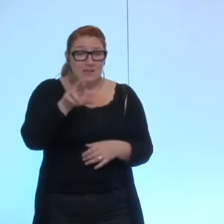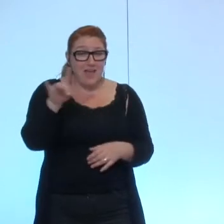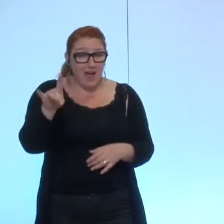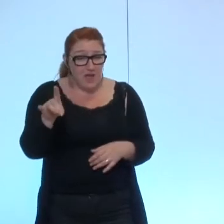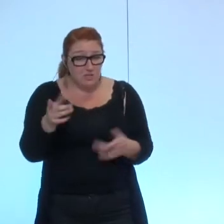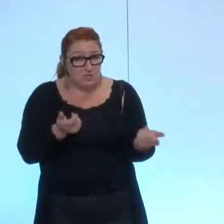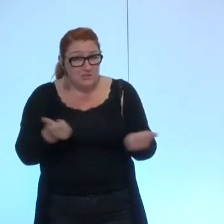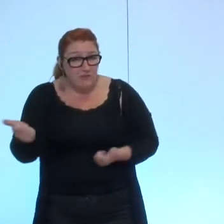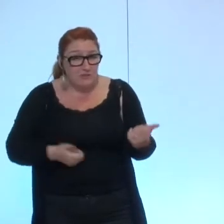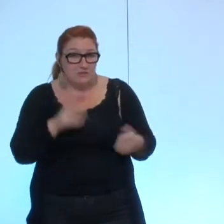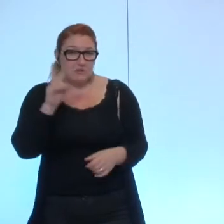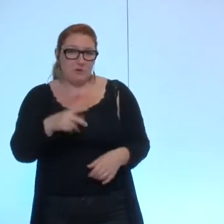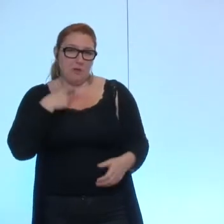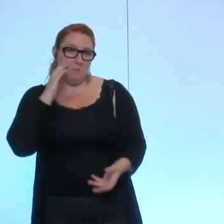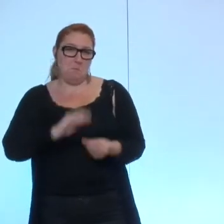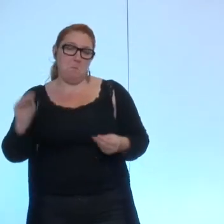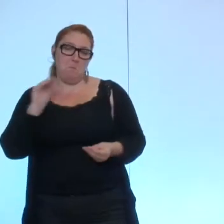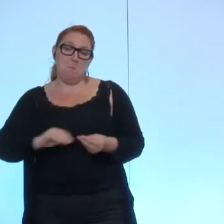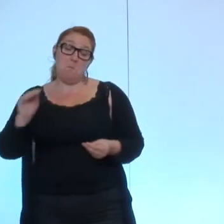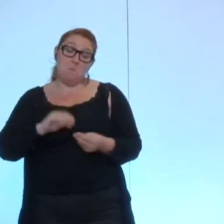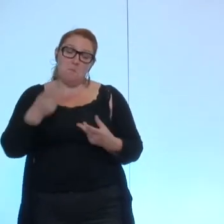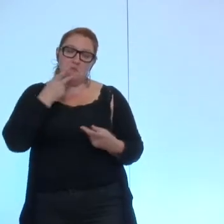questions que nous aurions préféré ne pas avoir à nous poser.